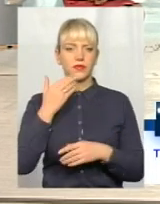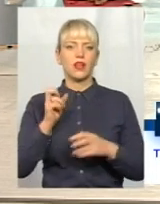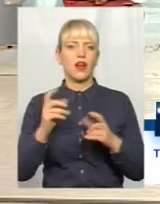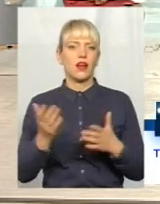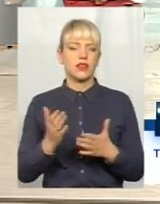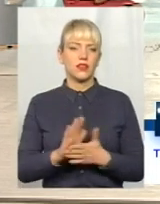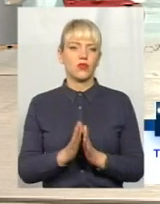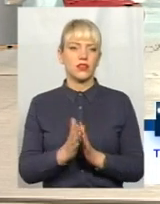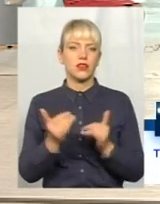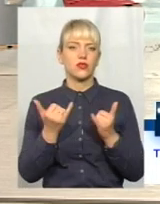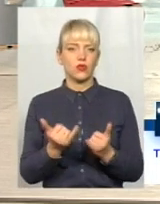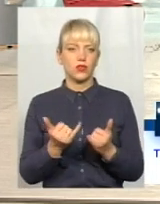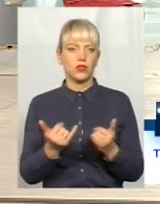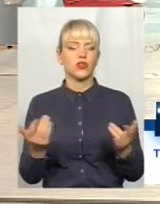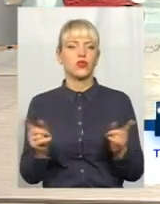сьогодні?